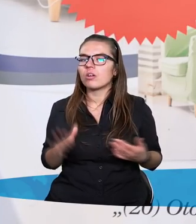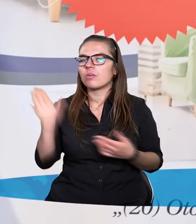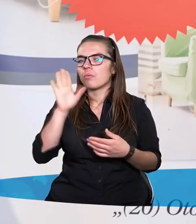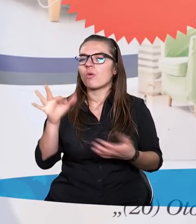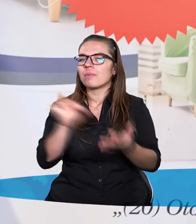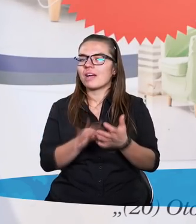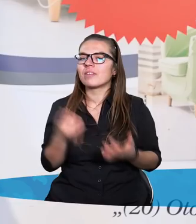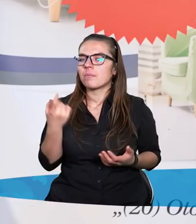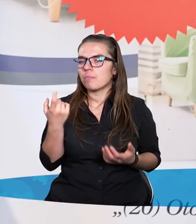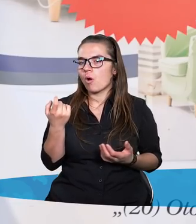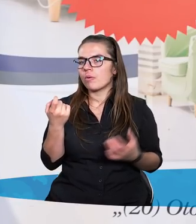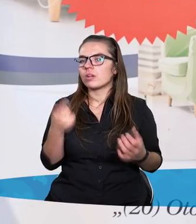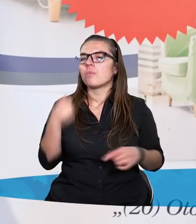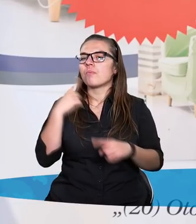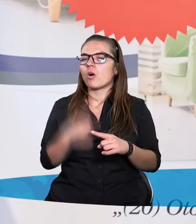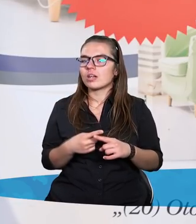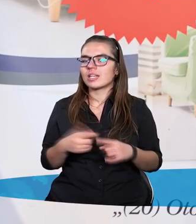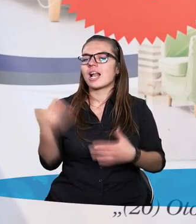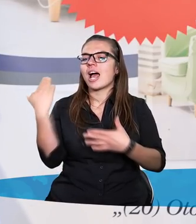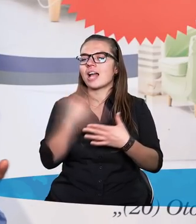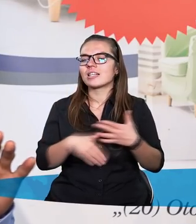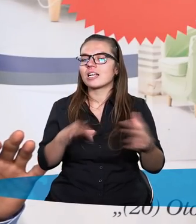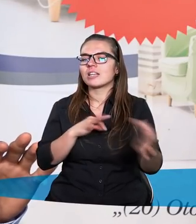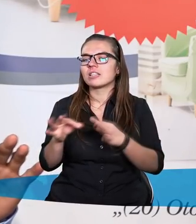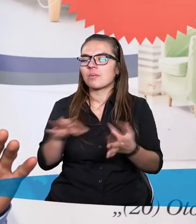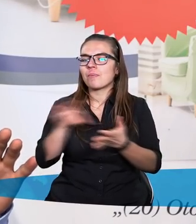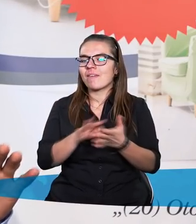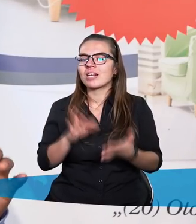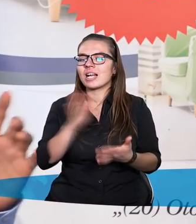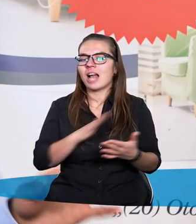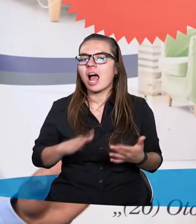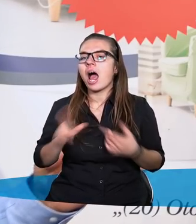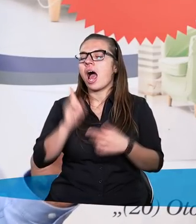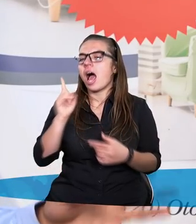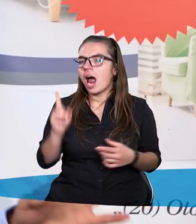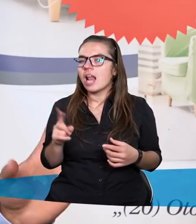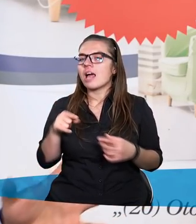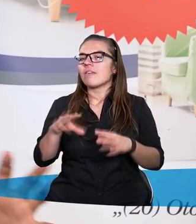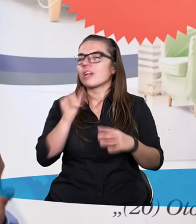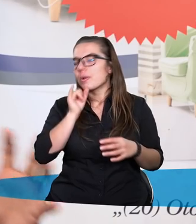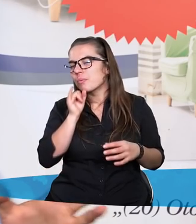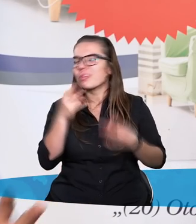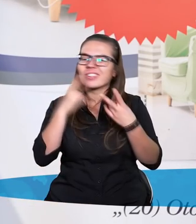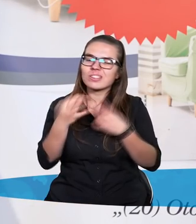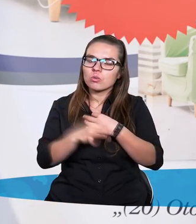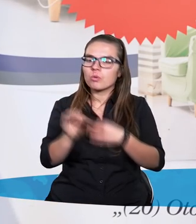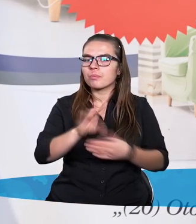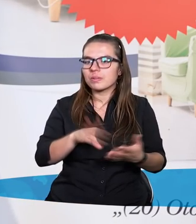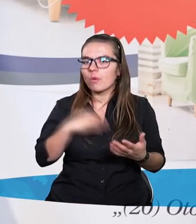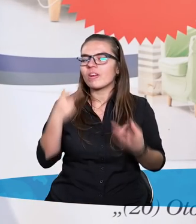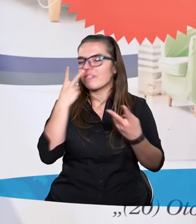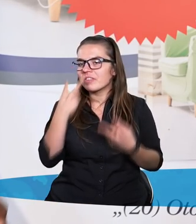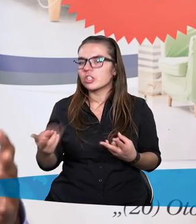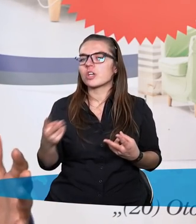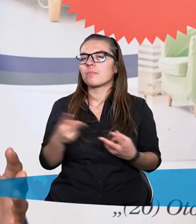Bóg w pewnym momencie postanowił zakończyć historię pewnych narodów, ale też jeśli studujemy, czytamy Pismo Święte, widzimy,